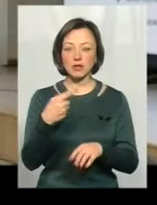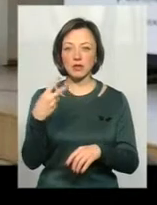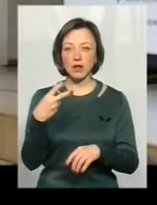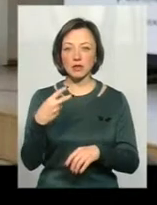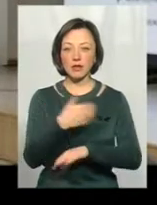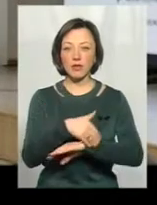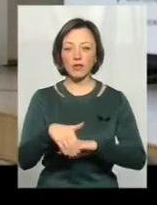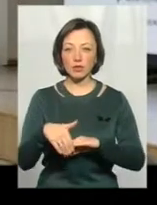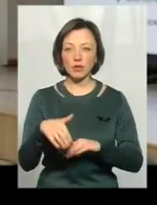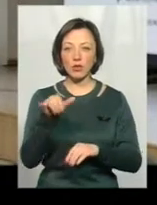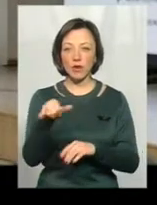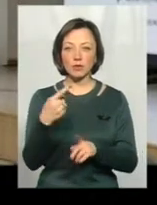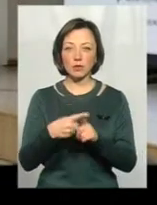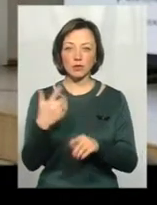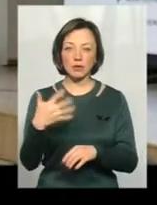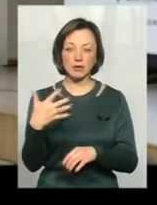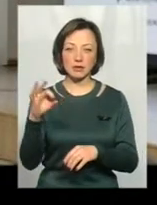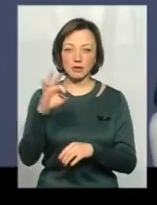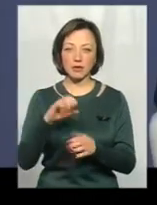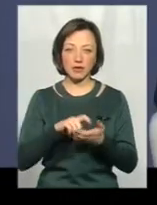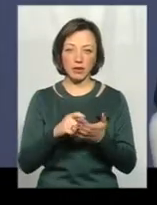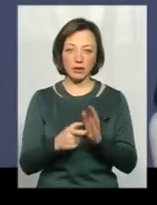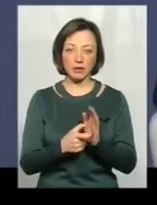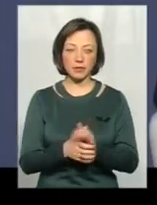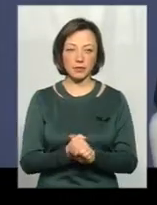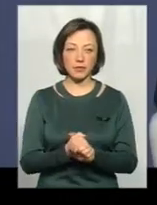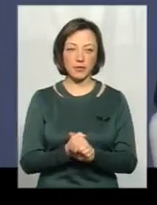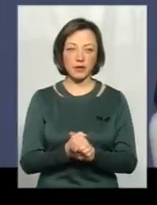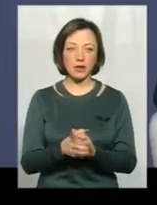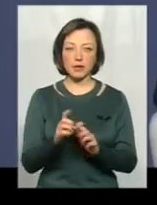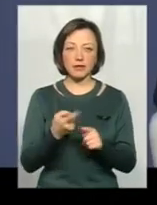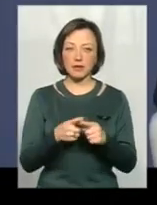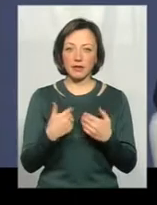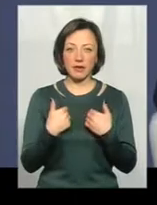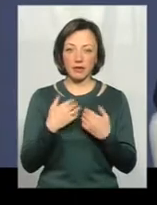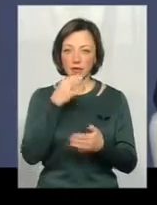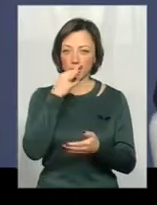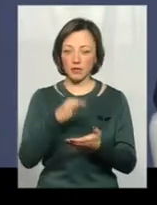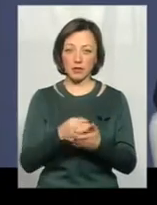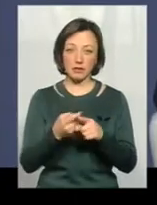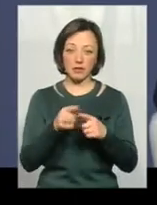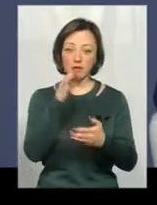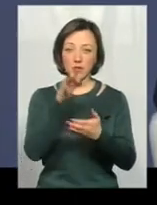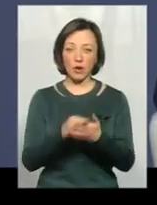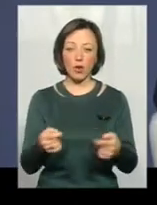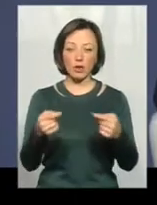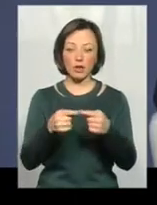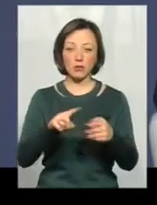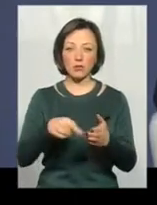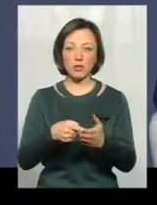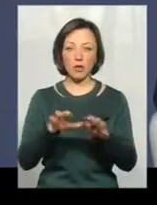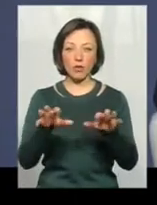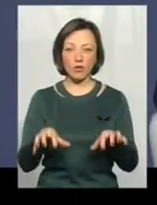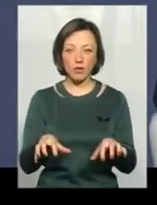березні у вас плюс 50 в квартирі? Це ж не Гройсман відповідає. Це відповідає конкретний міський голова,